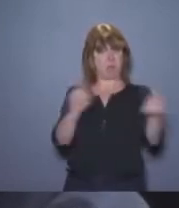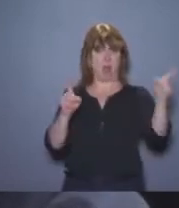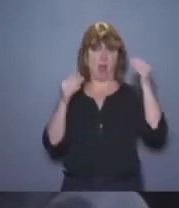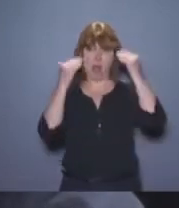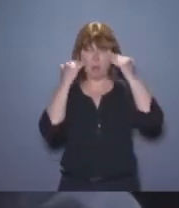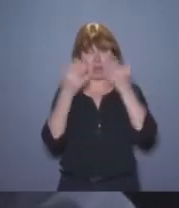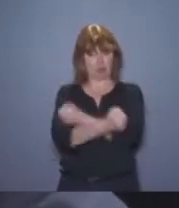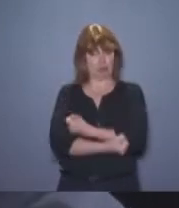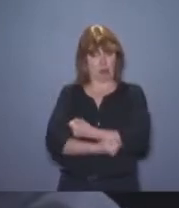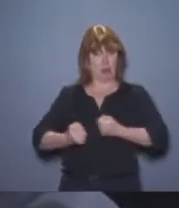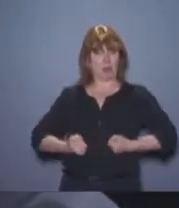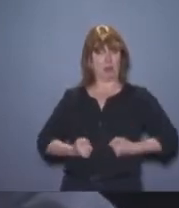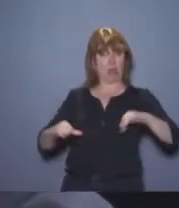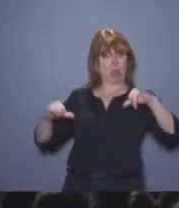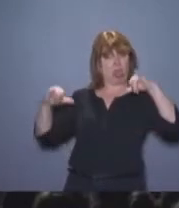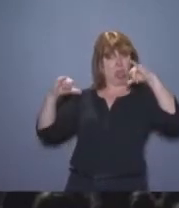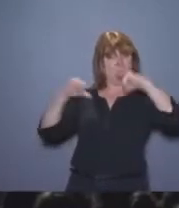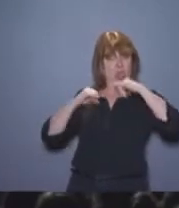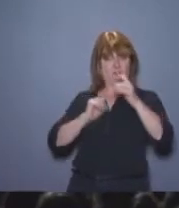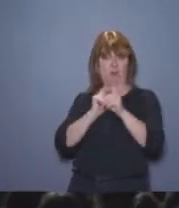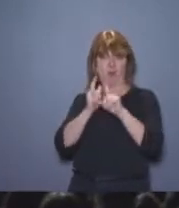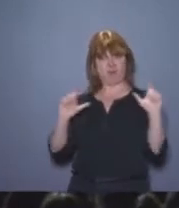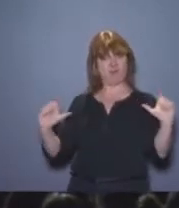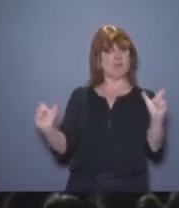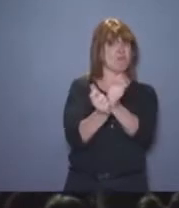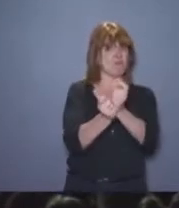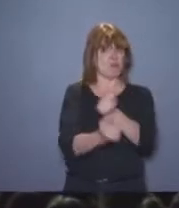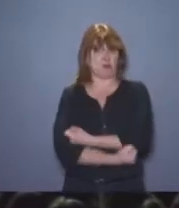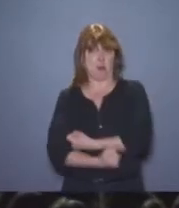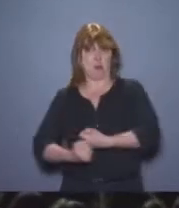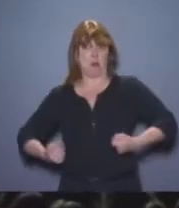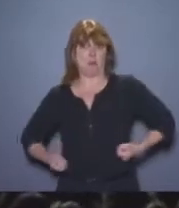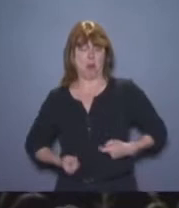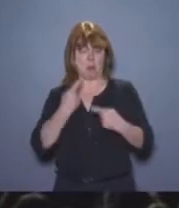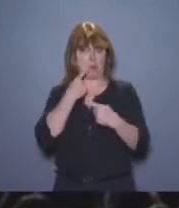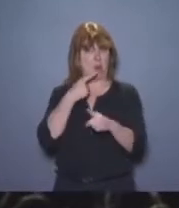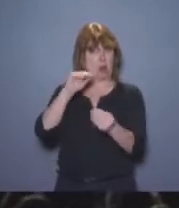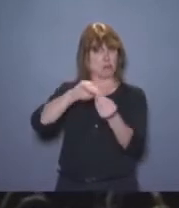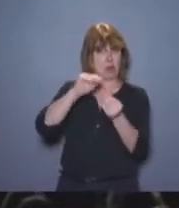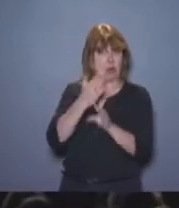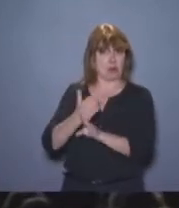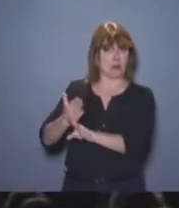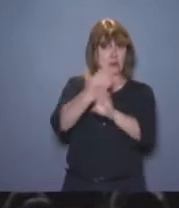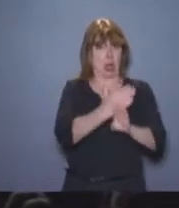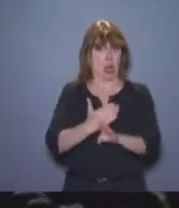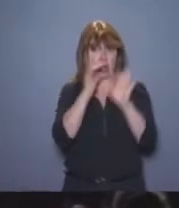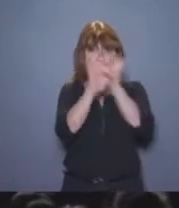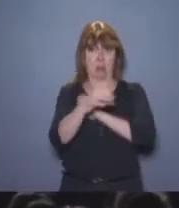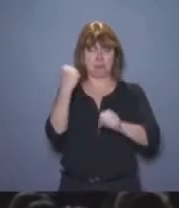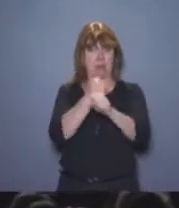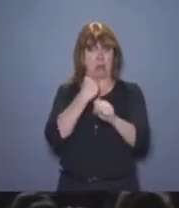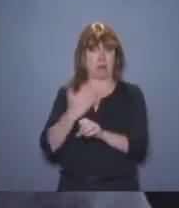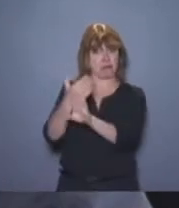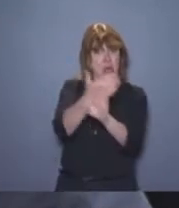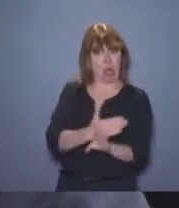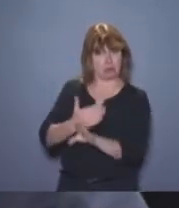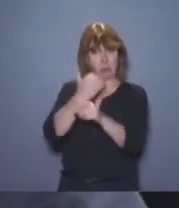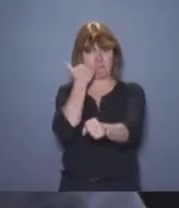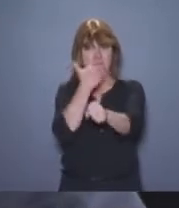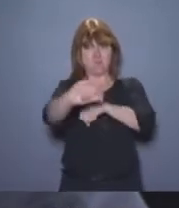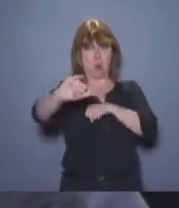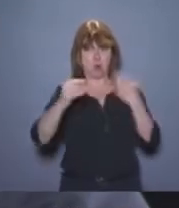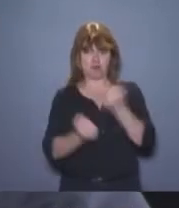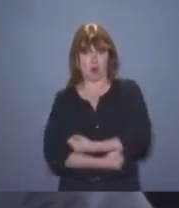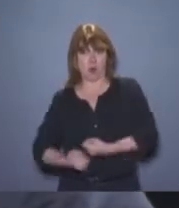sur le fait que vous vous la coulez douce, et que quand vous êtes chômeur, il faut vous pourchasser, parce qu'en